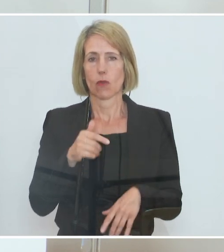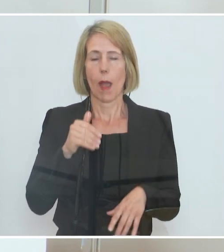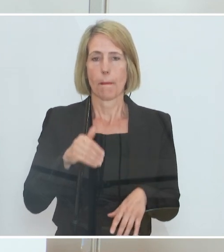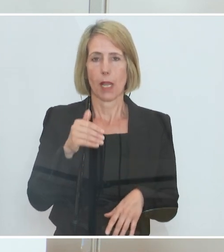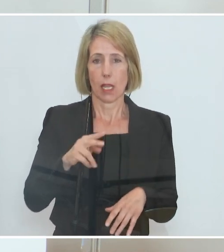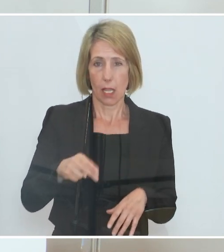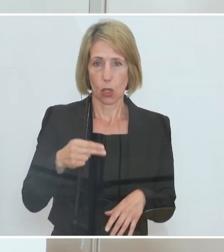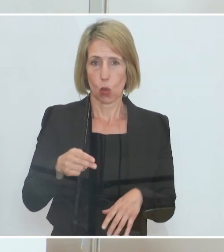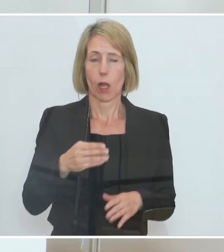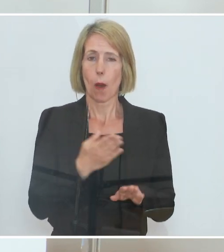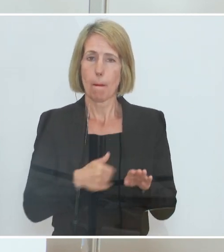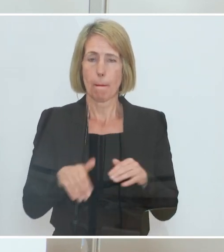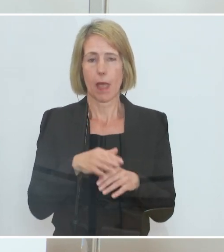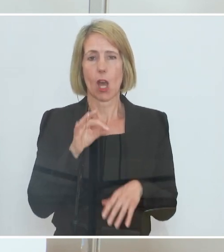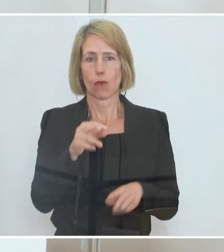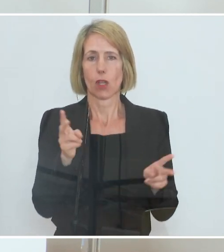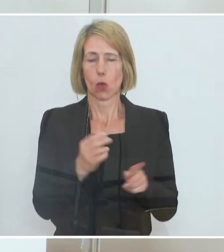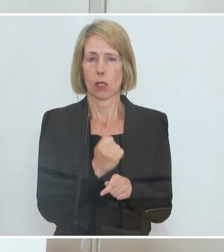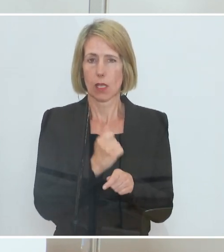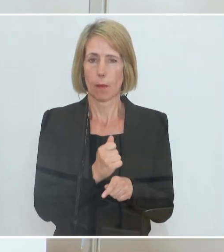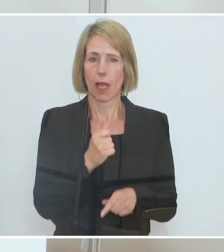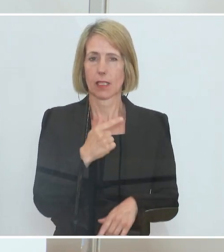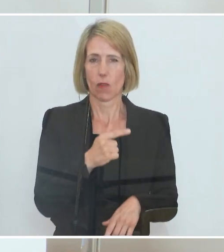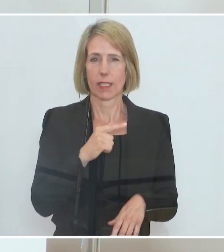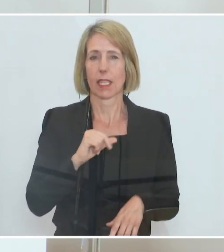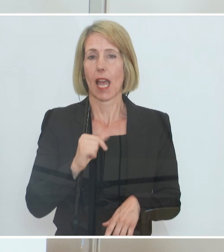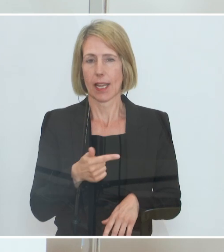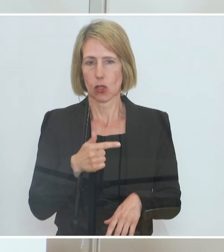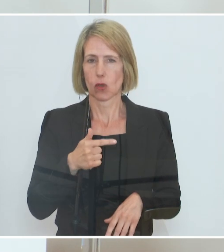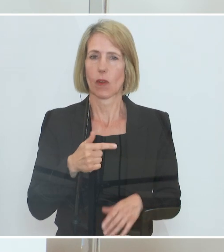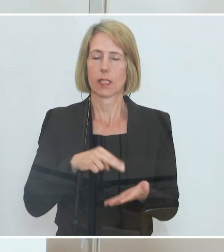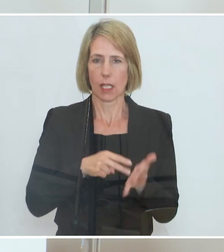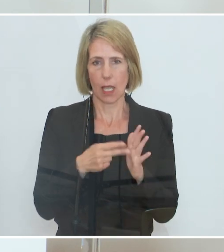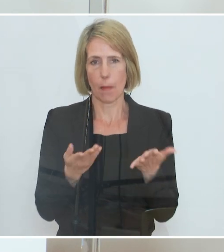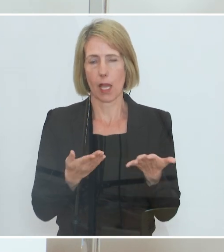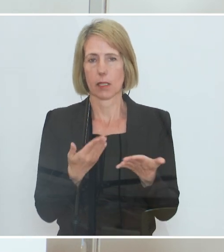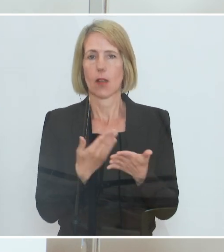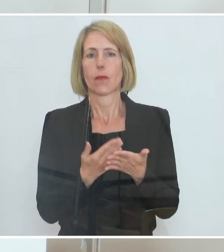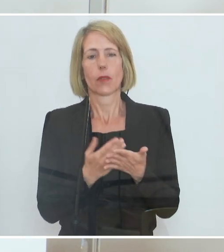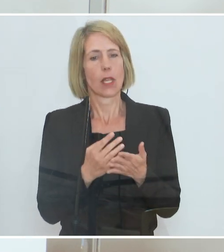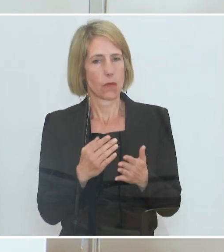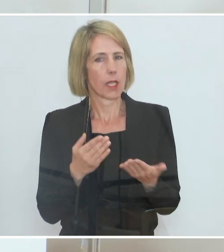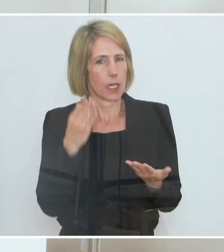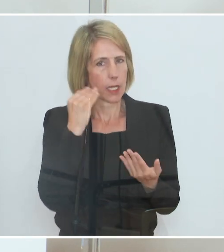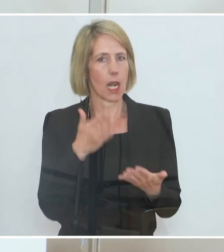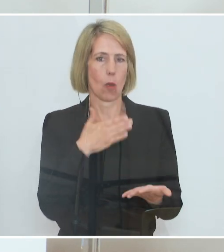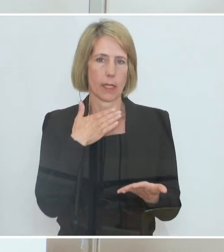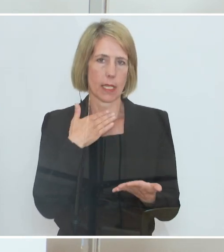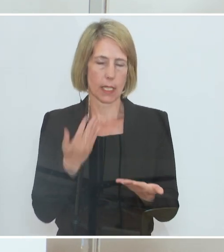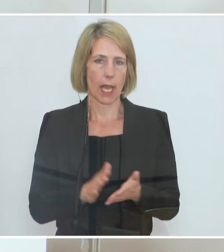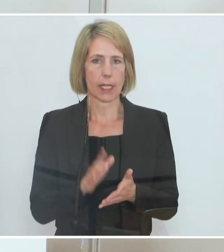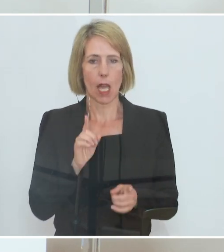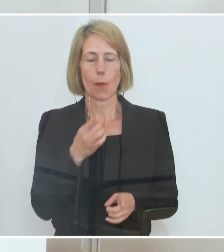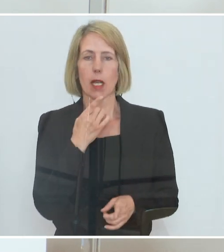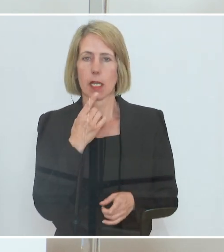mehr für Kurzarbeit vorgesehen, auch für das Jahr 21. Und insgesamt glaube ich, dass wir hier das Auslangen finden können. Die genauen Berechnungen